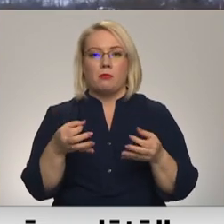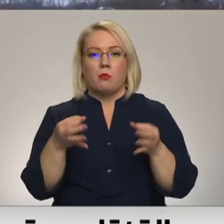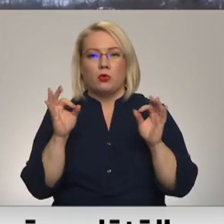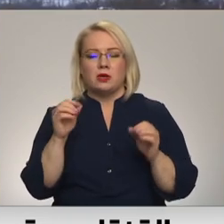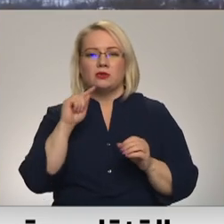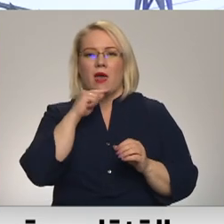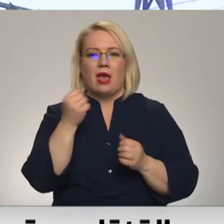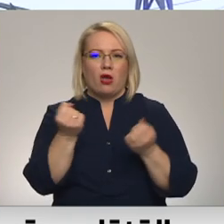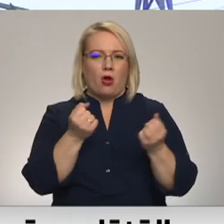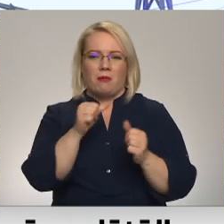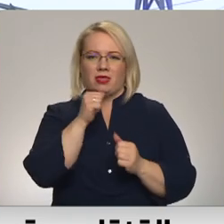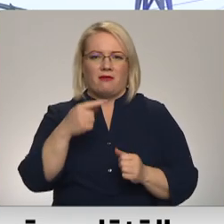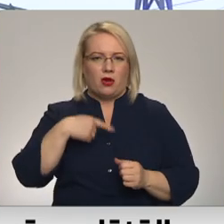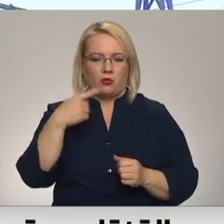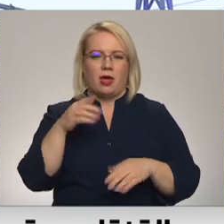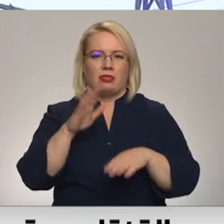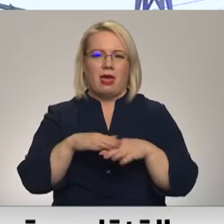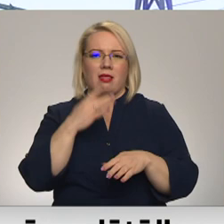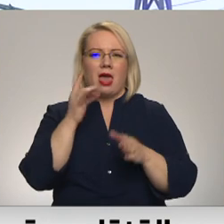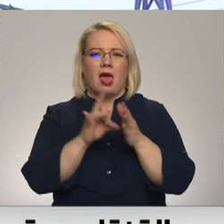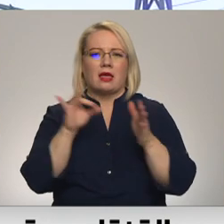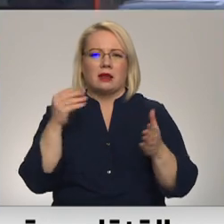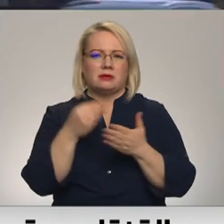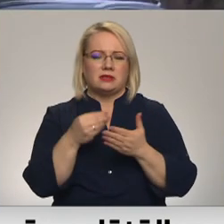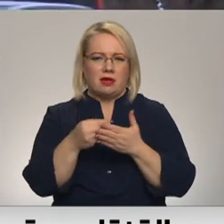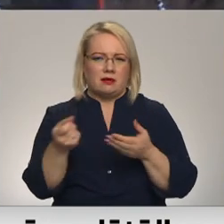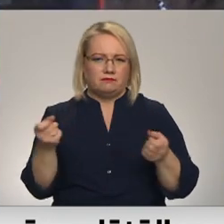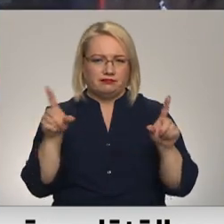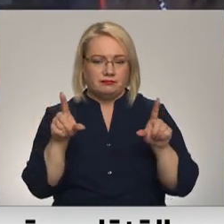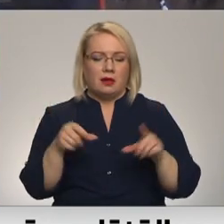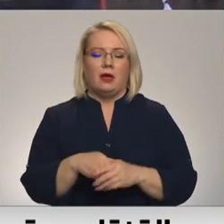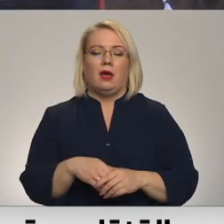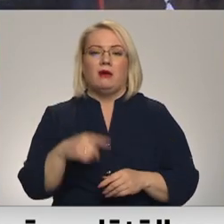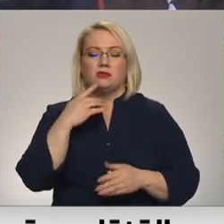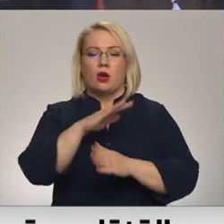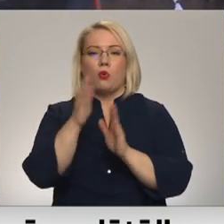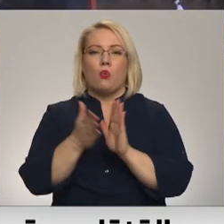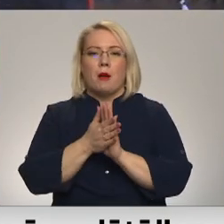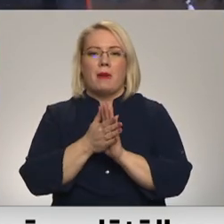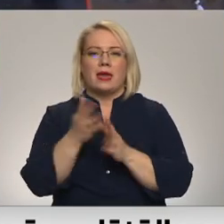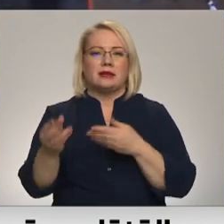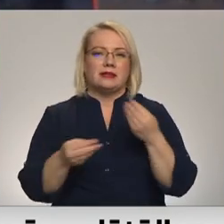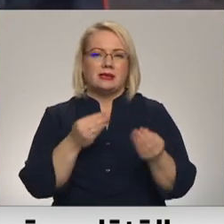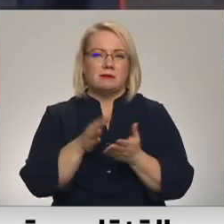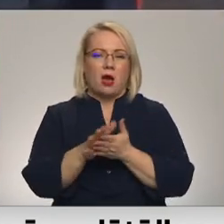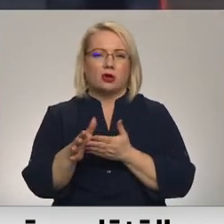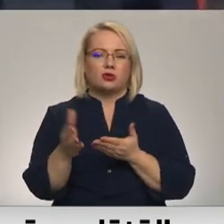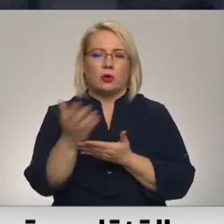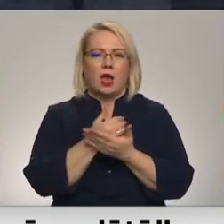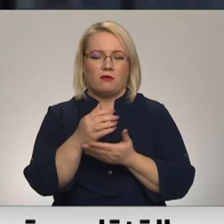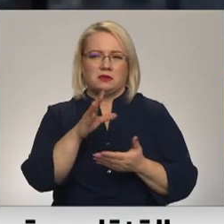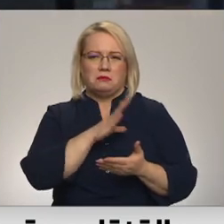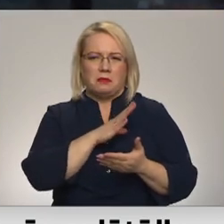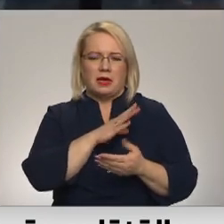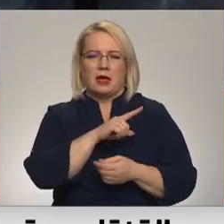ekonomiju nevar runāt augstu elektroenerģijas cenu dēļ. Kopējās izmaksu ieguvums mums sākumā sastādīja līdz